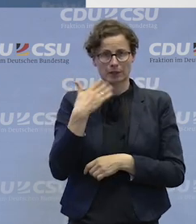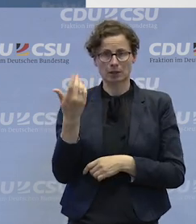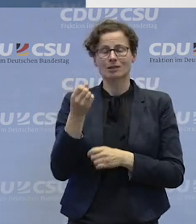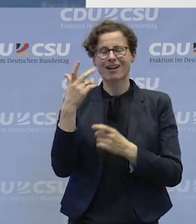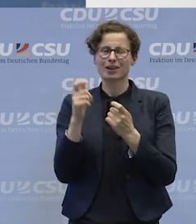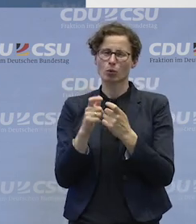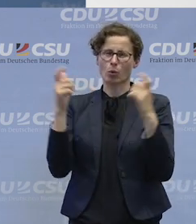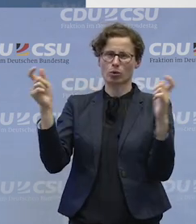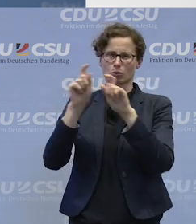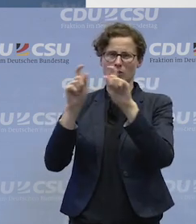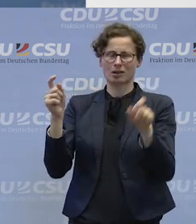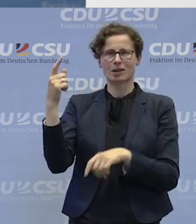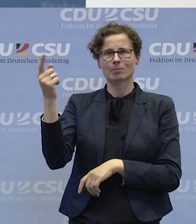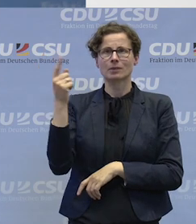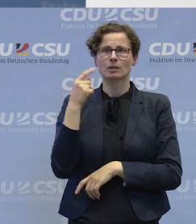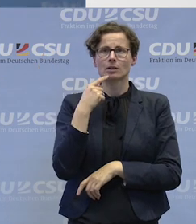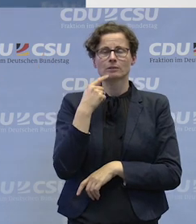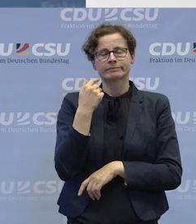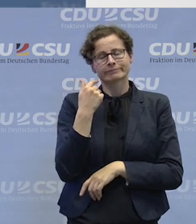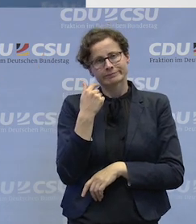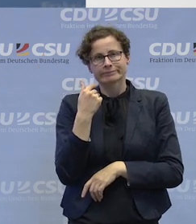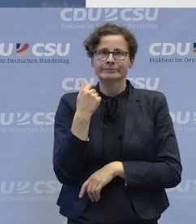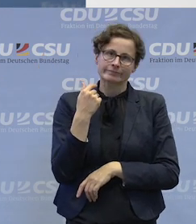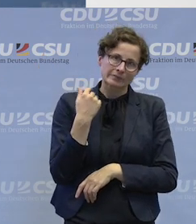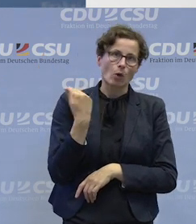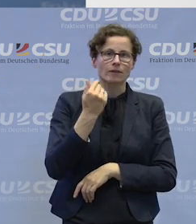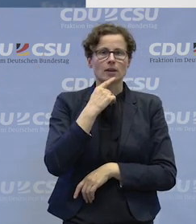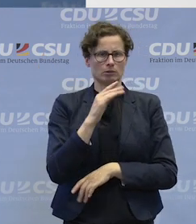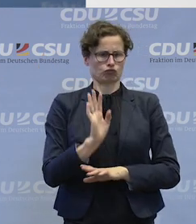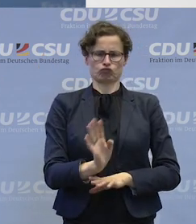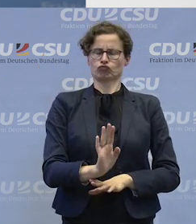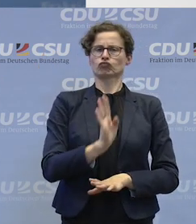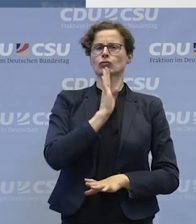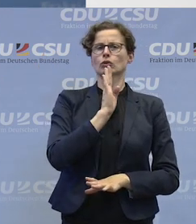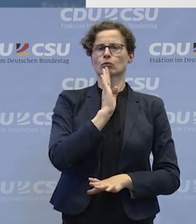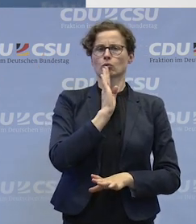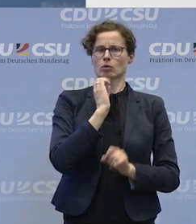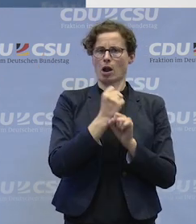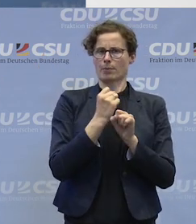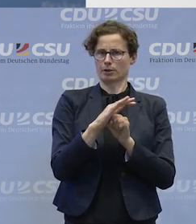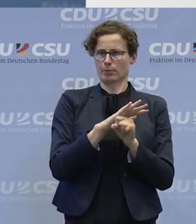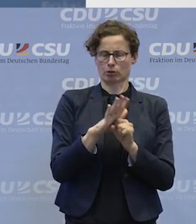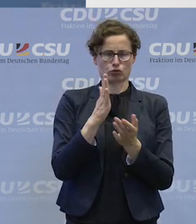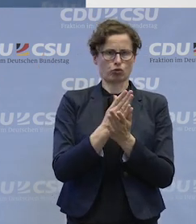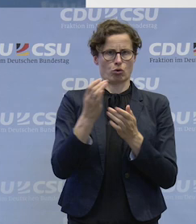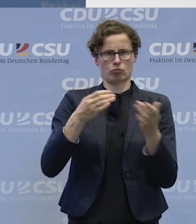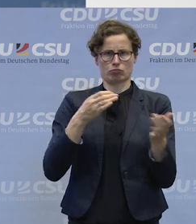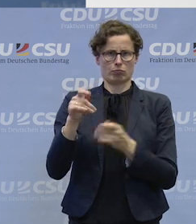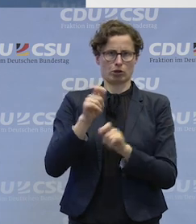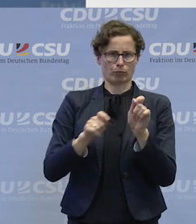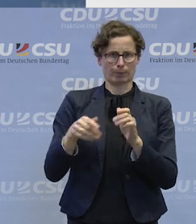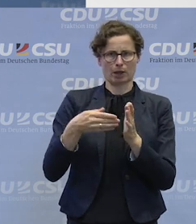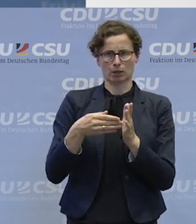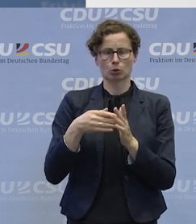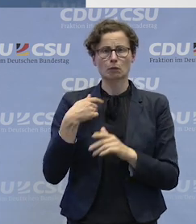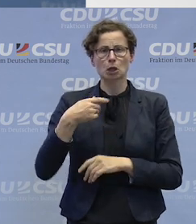Großunternehmen, für die ist es vollkommen klar, dass sie ausreichend Arbeitsplätze haben für Menschen mit Beeinträchtigung. Aber